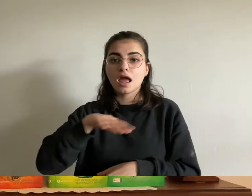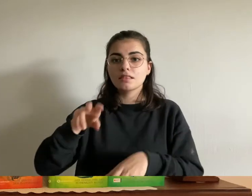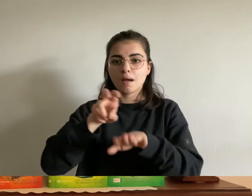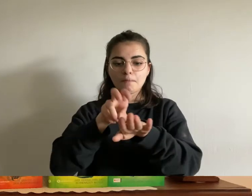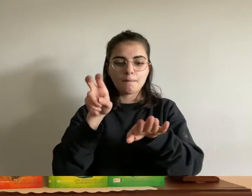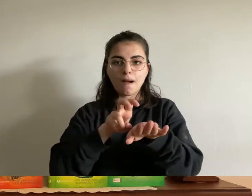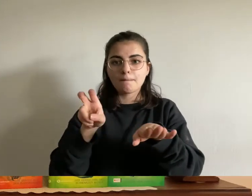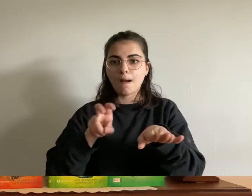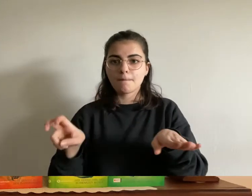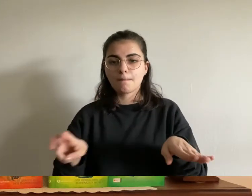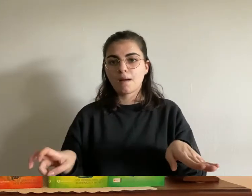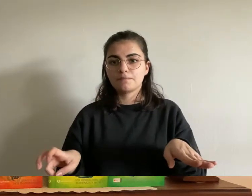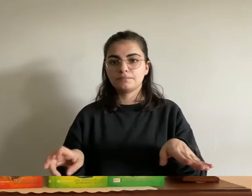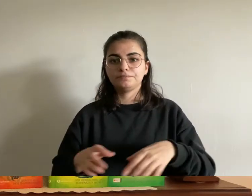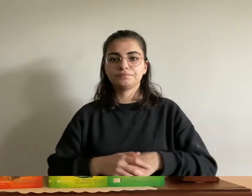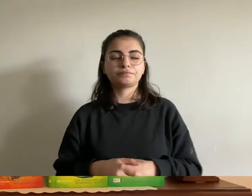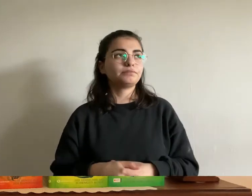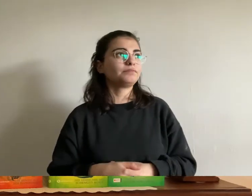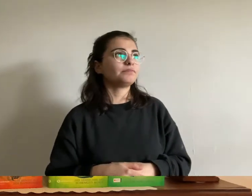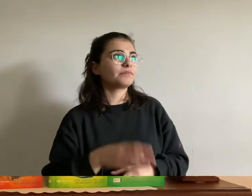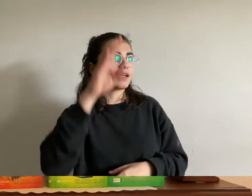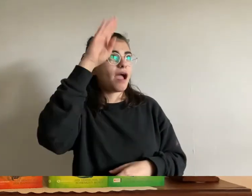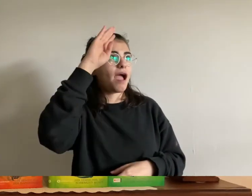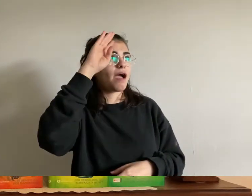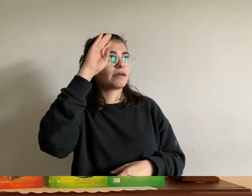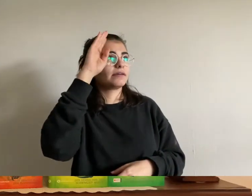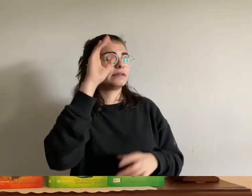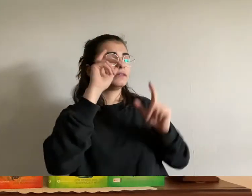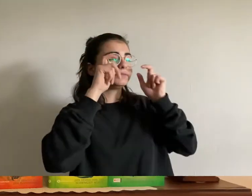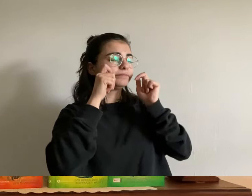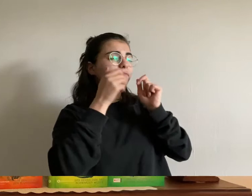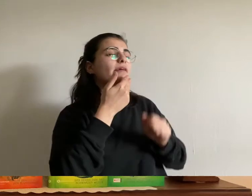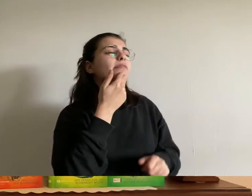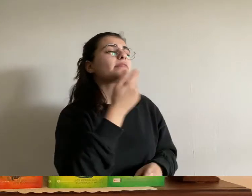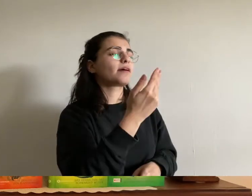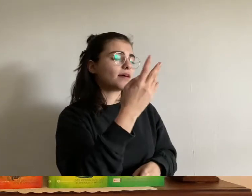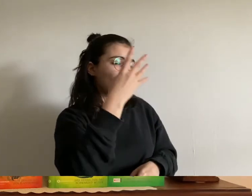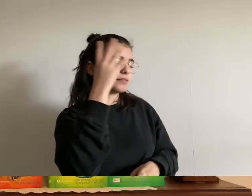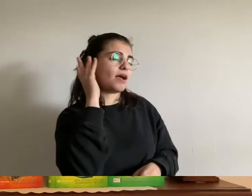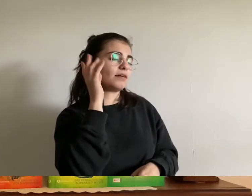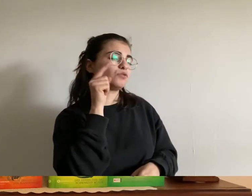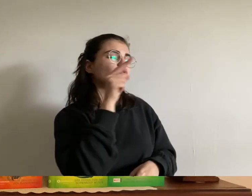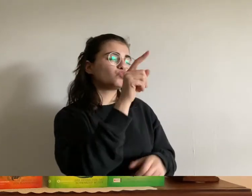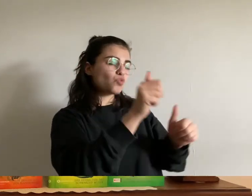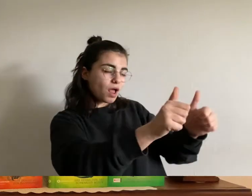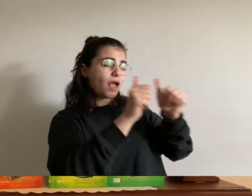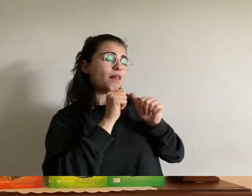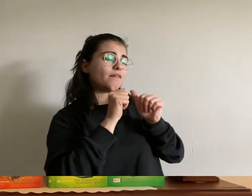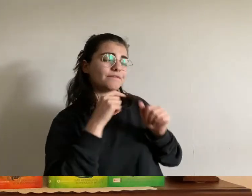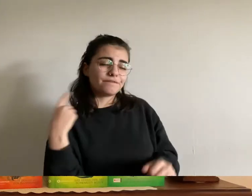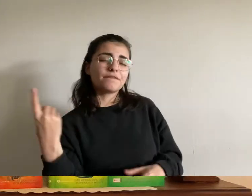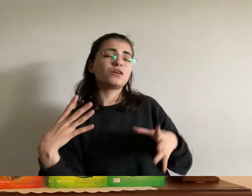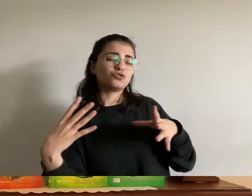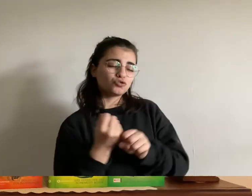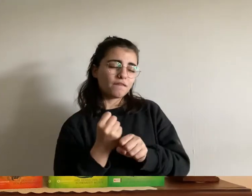sehr geholfen hatte danke sagte er in gedanken ohne dich hätten wir das nicht geschafft adana neigte den